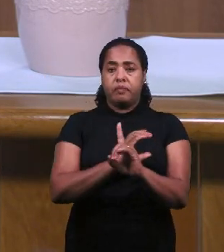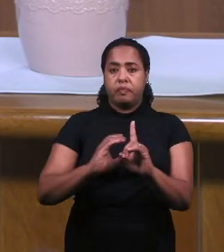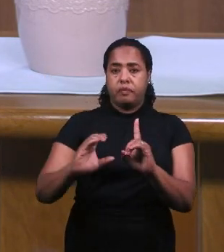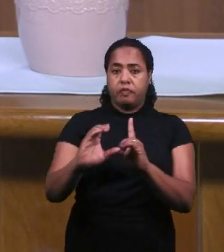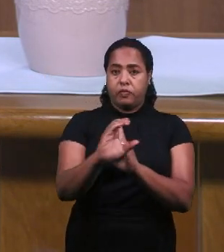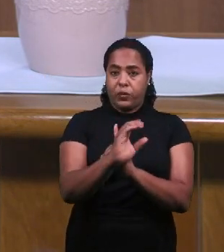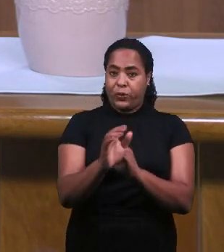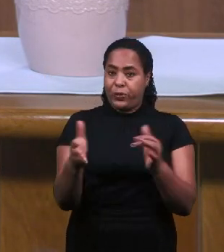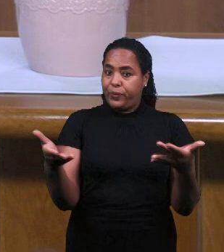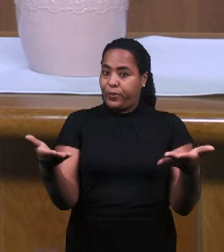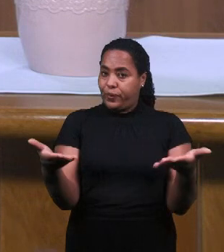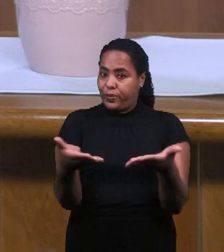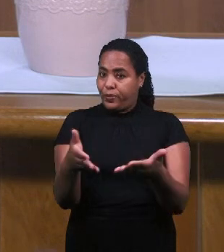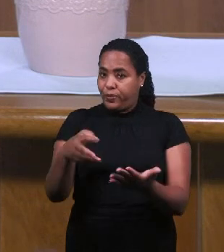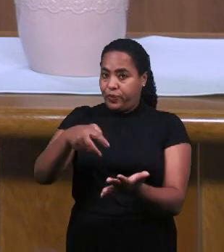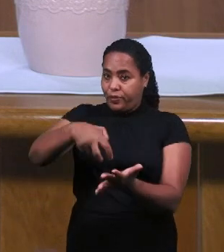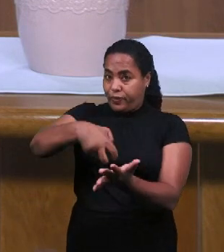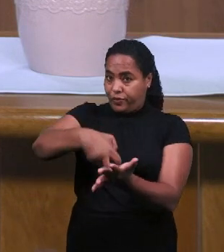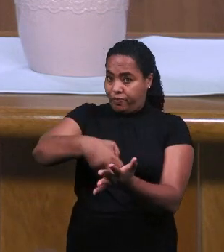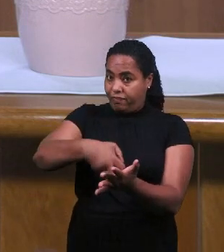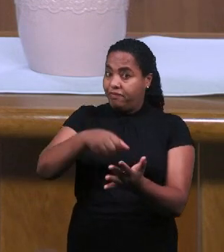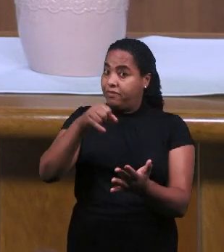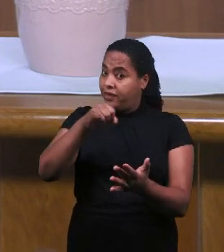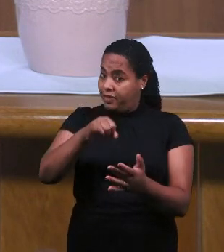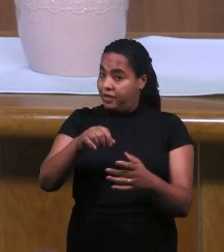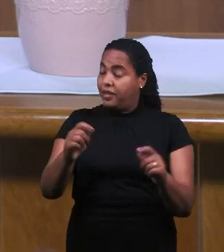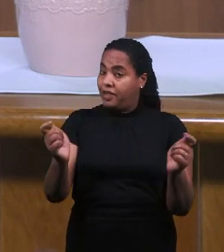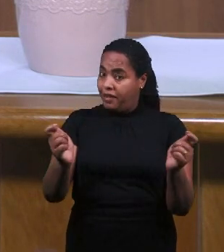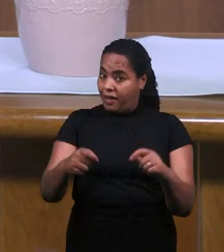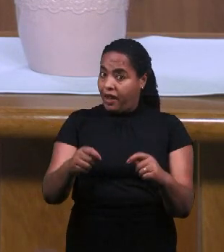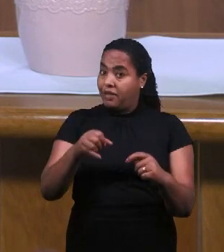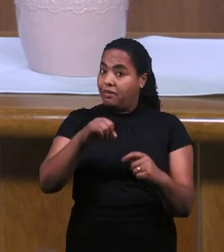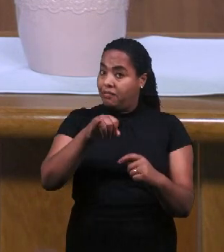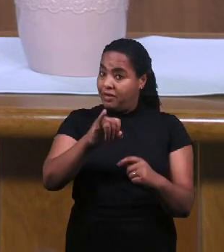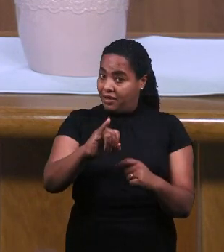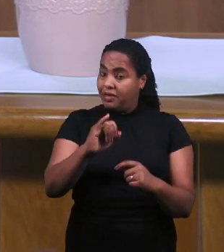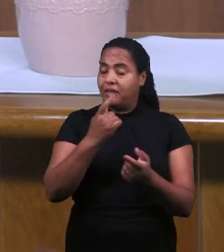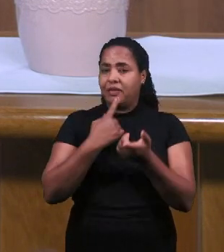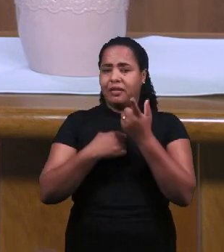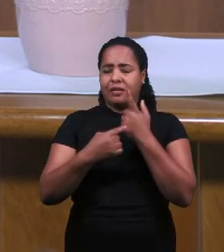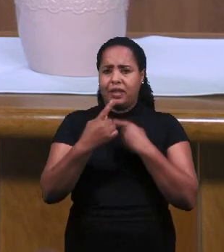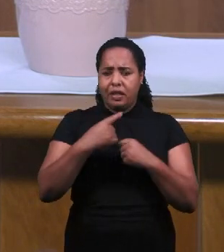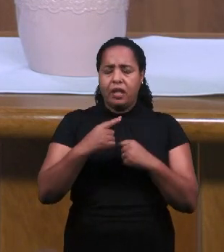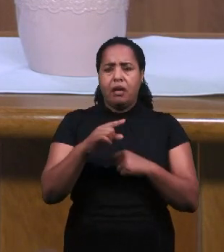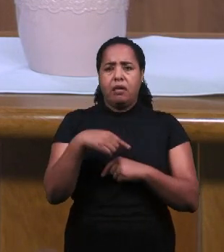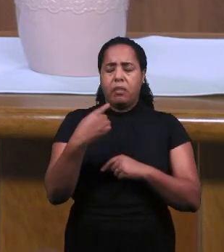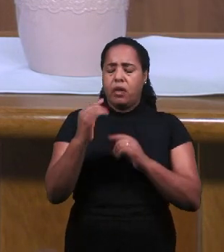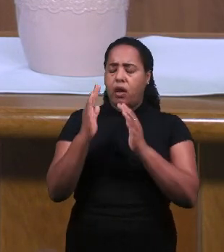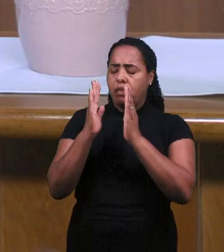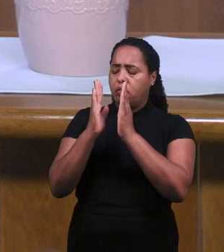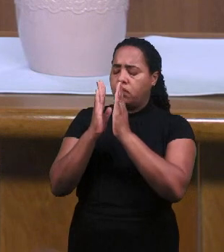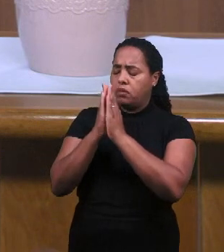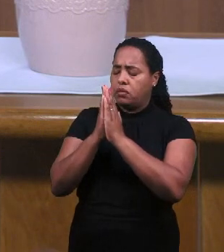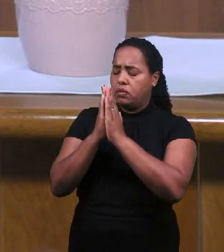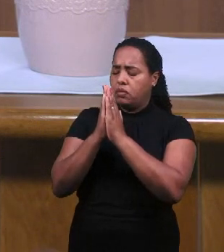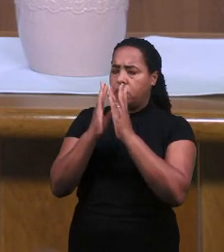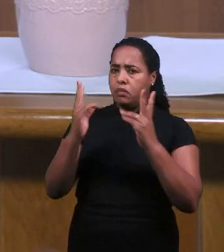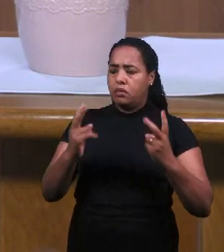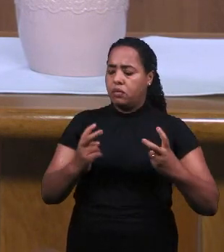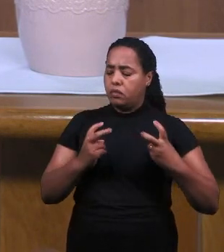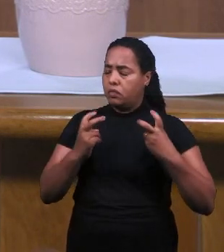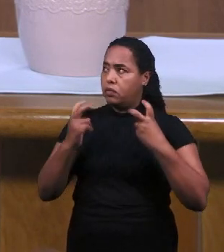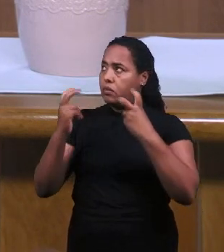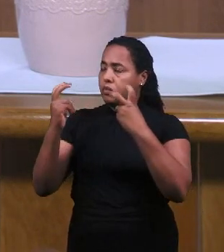богослужение, встав на колени, кто может, кто желает, чтобы нам